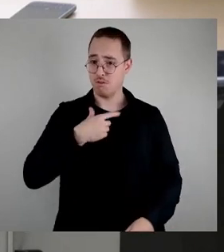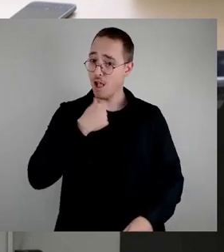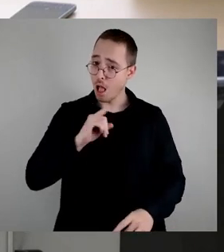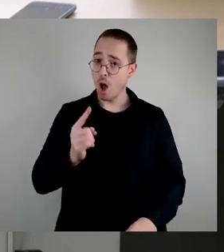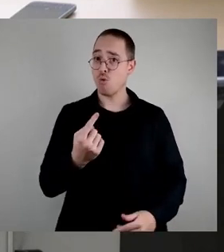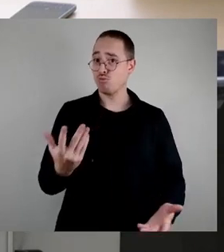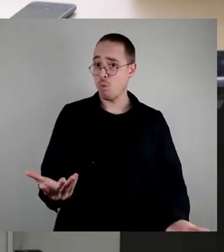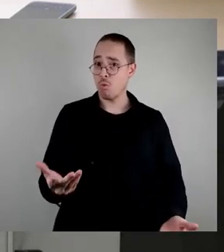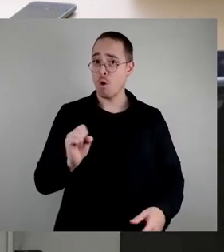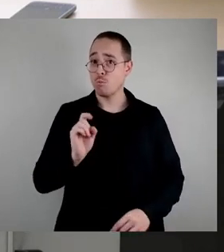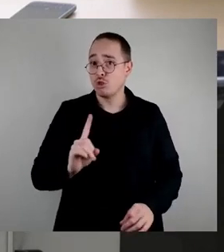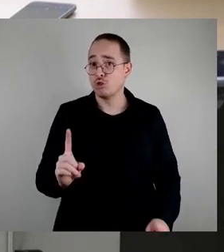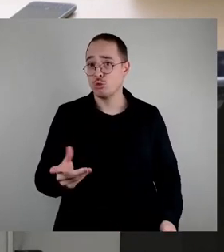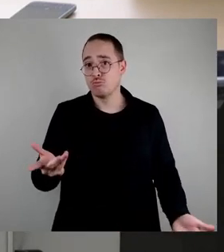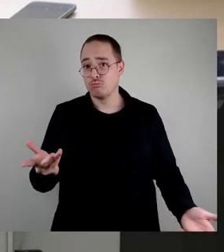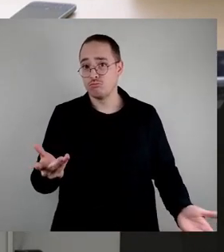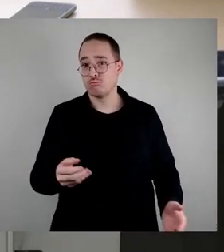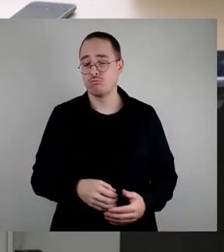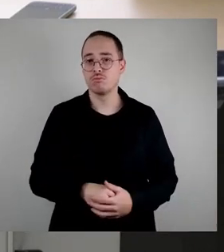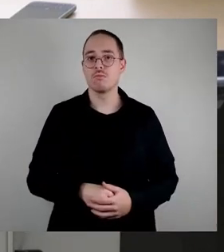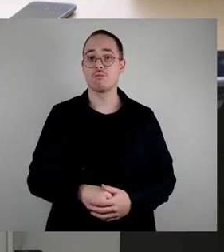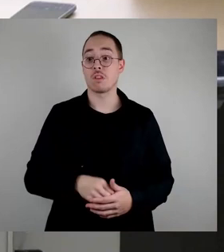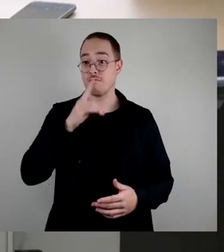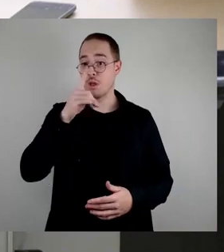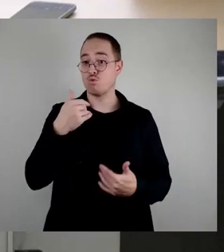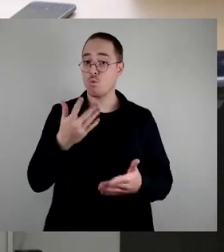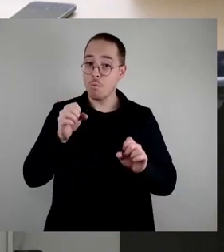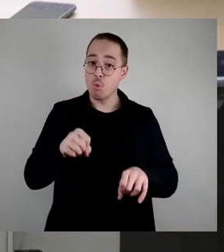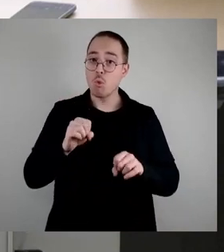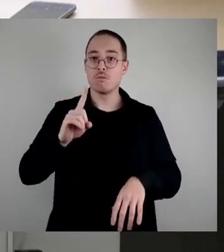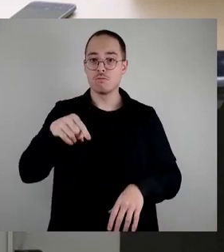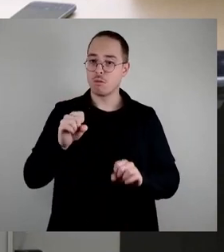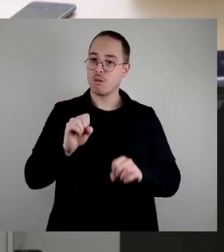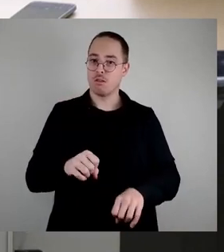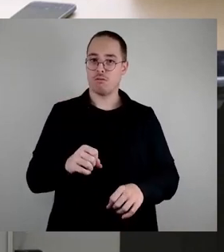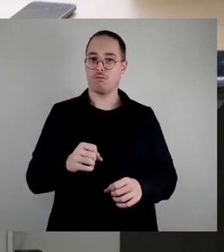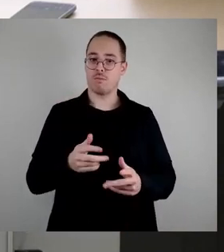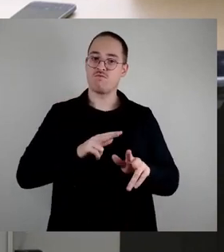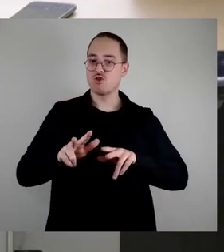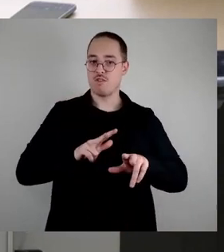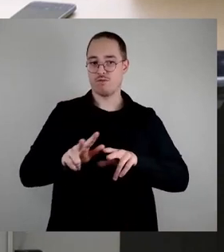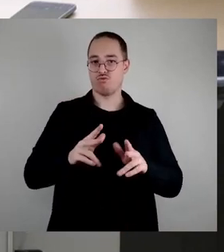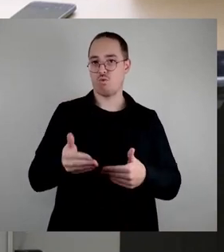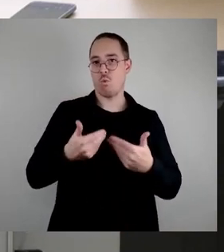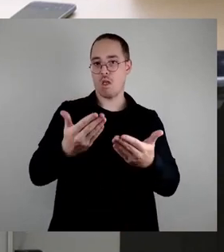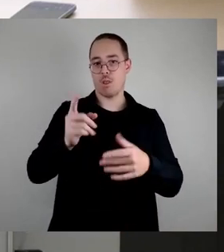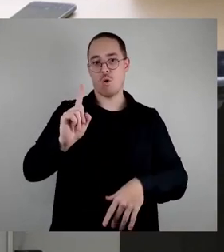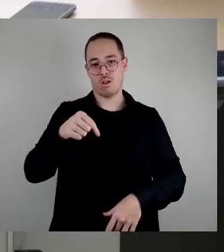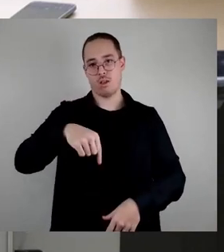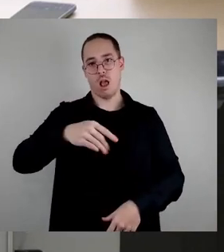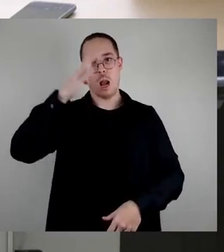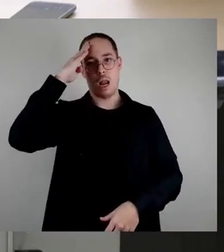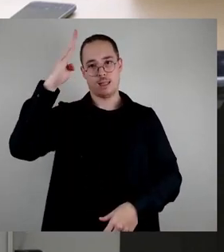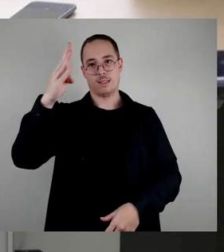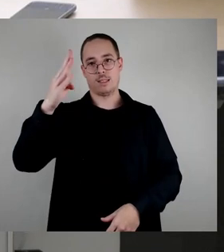Ganze lohnt, natürlich auch in wirtschaftlicher Hinsicht, dann sollte auch die Landeshauptstadt Dresden diesen Service anbieten. Denn